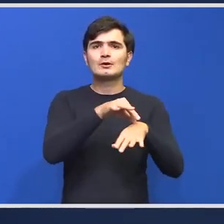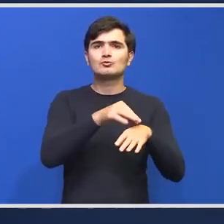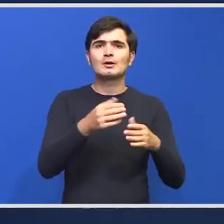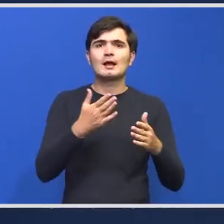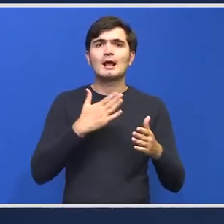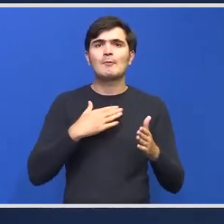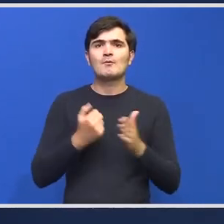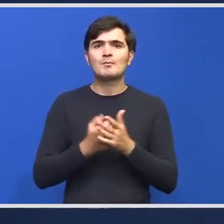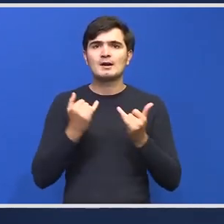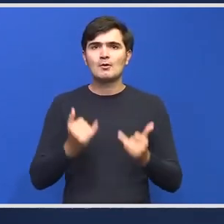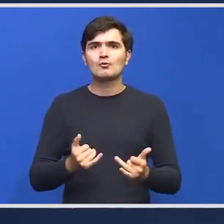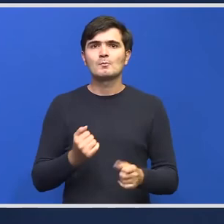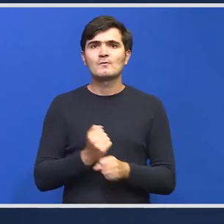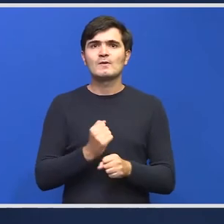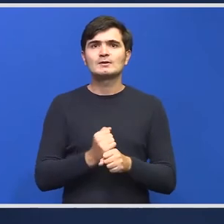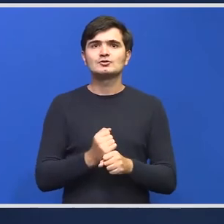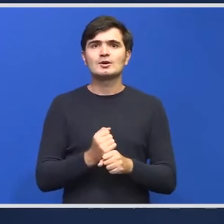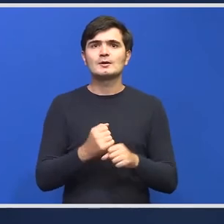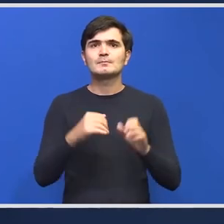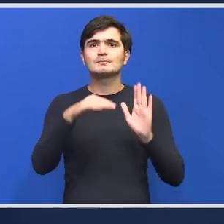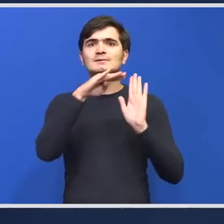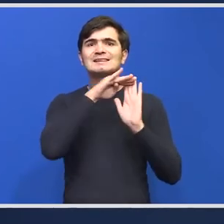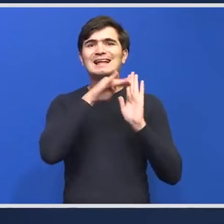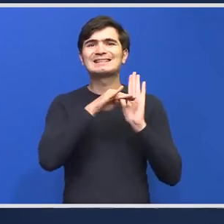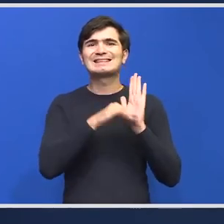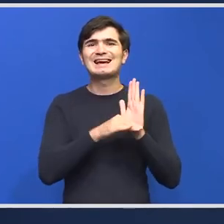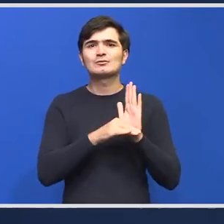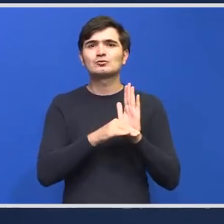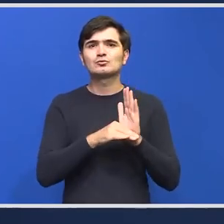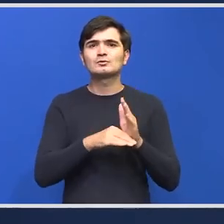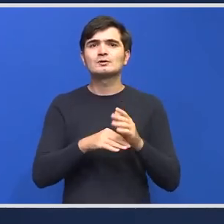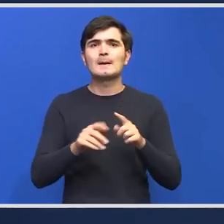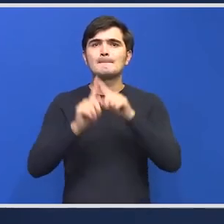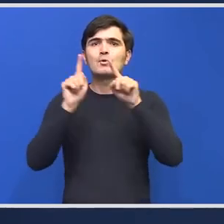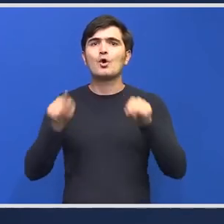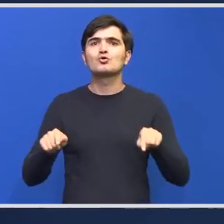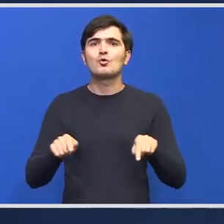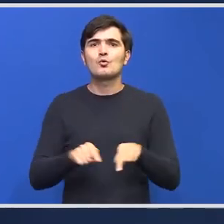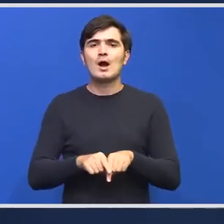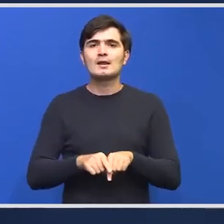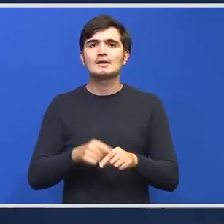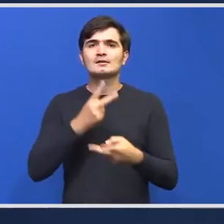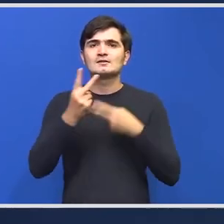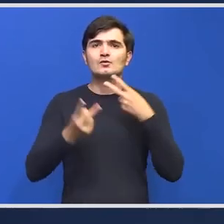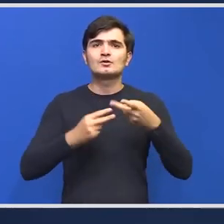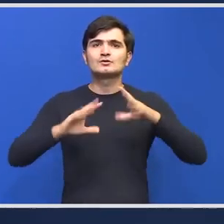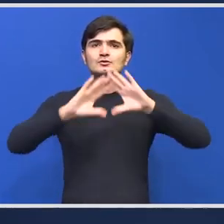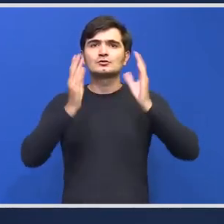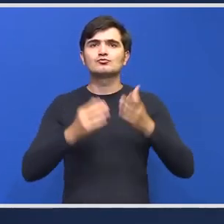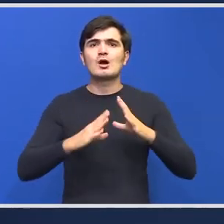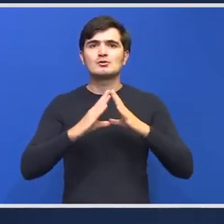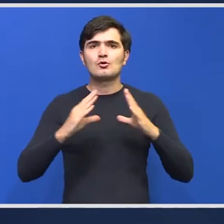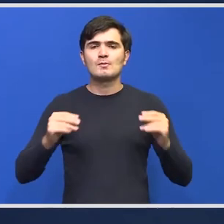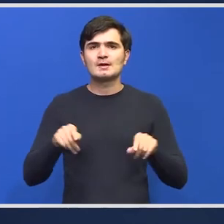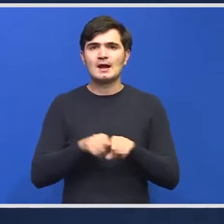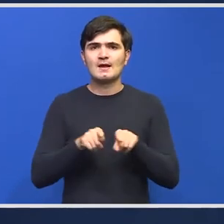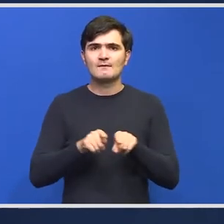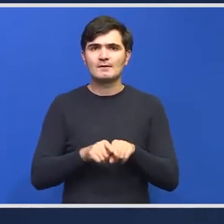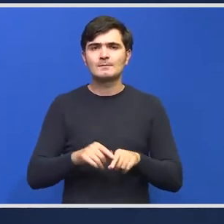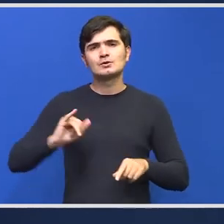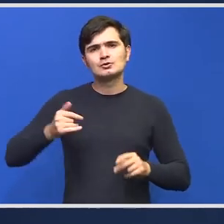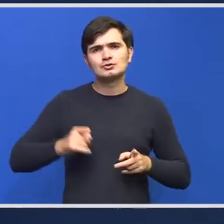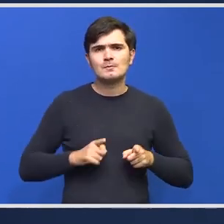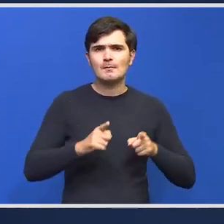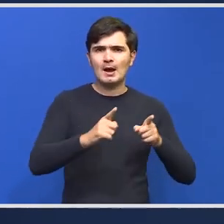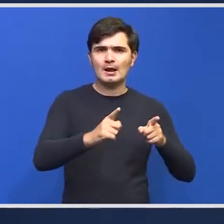standardizează protocoalele care să fie folosite la nivelul întregii țări în paralel am dezvoltat